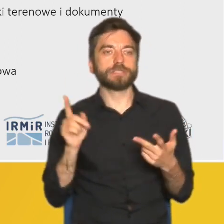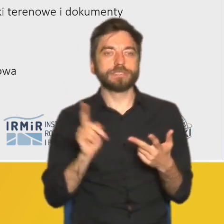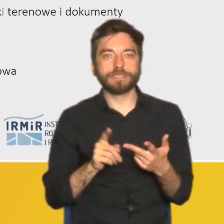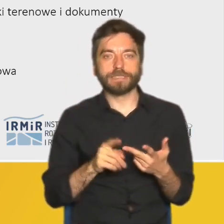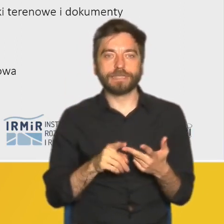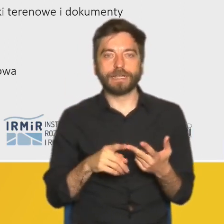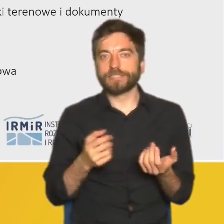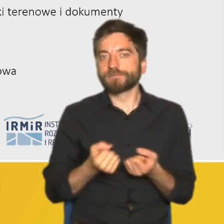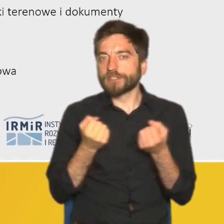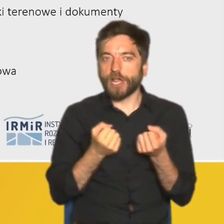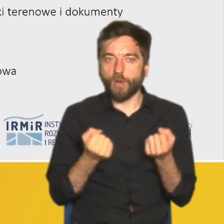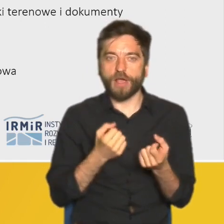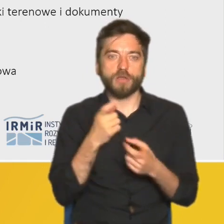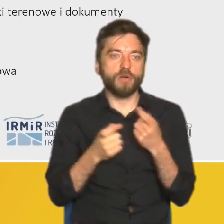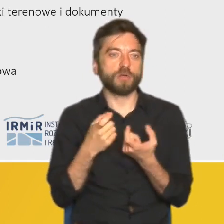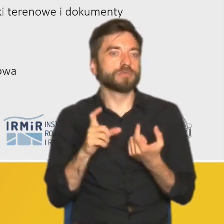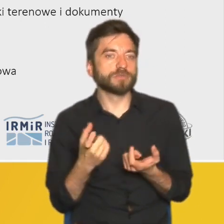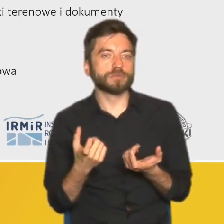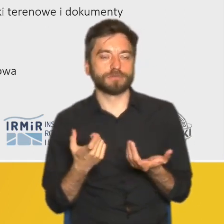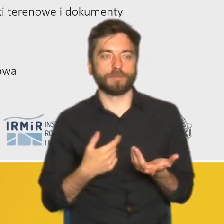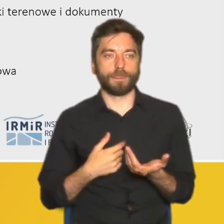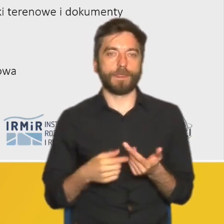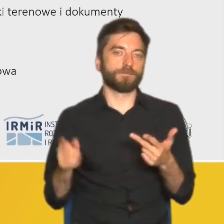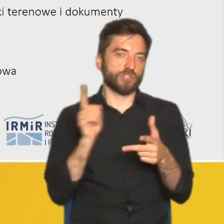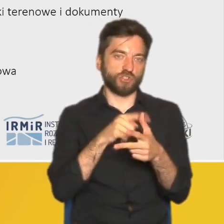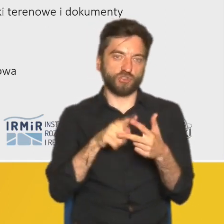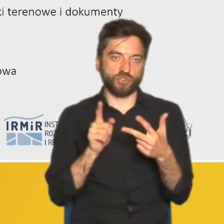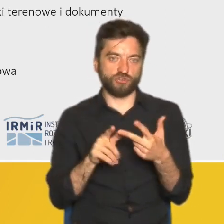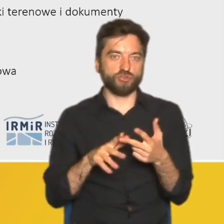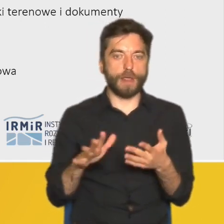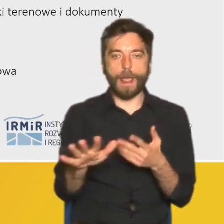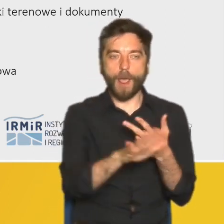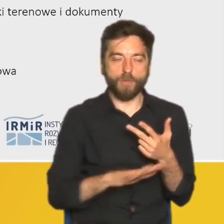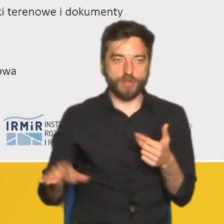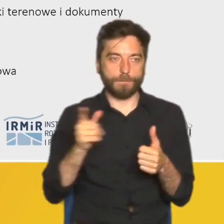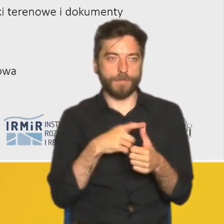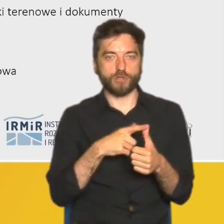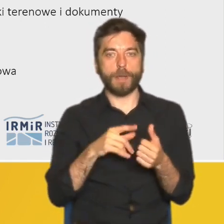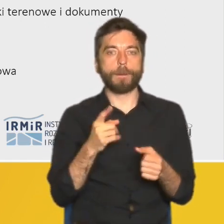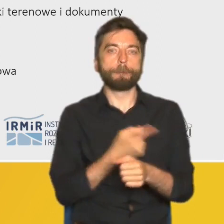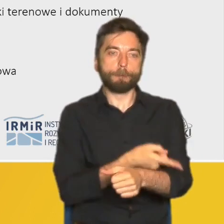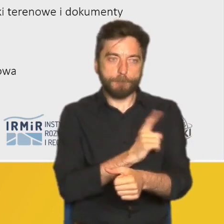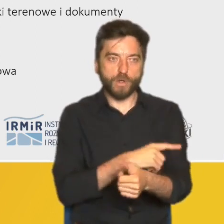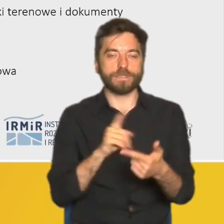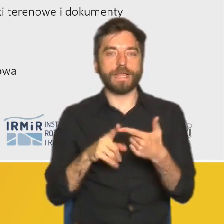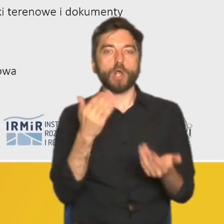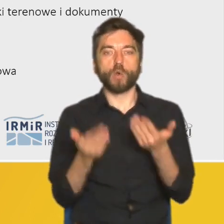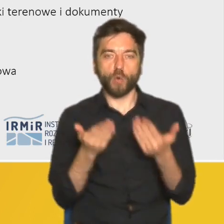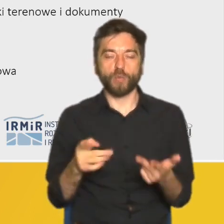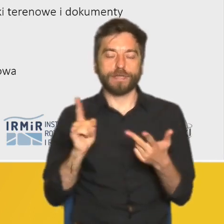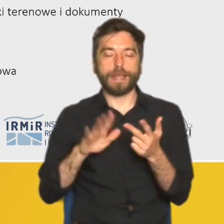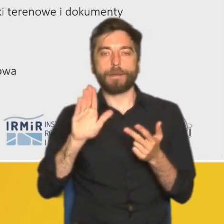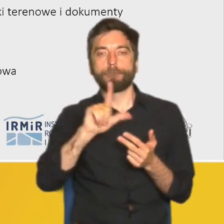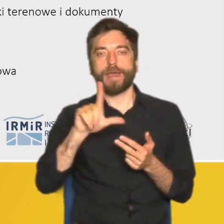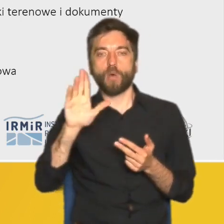zarówno przez mieszkańców, jak i samorządowców. My wybraliśmy trzy obszary funkcjonalne. To był Poznań, Lublin i Bełchatów i to była próba celowa, to